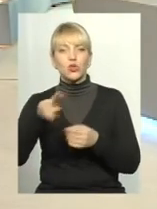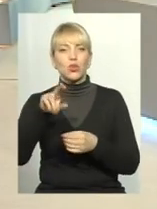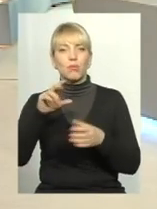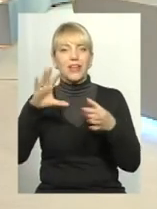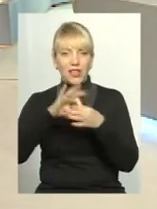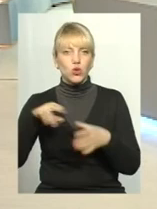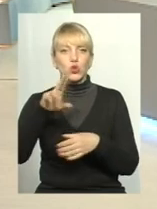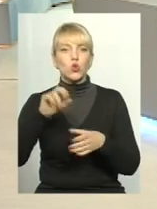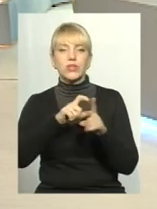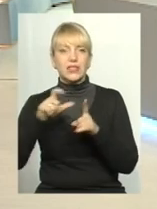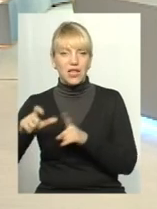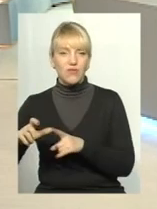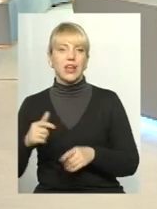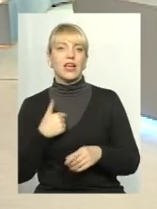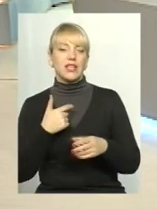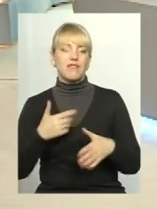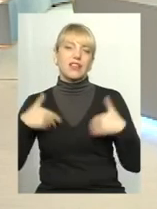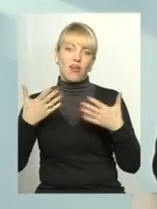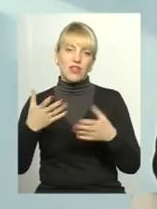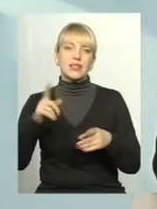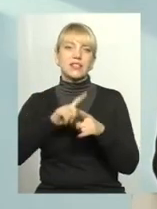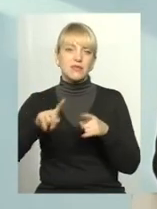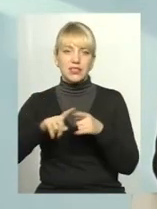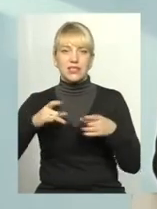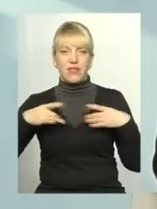привітатися з усіма прийдешніми святами.